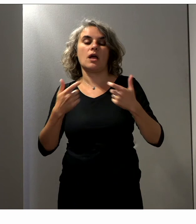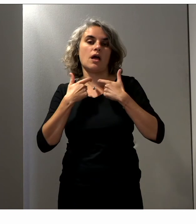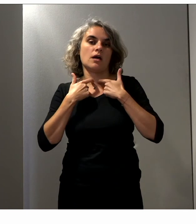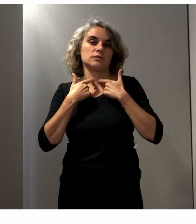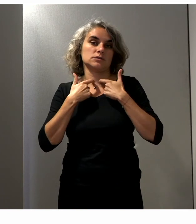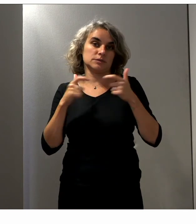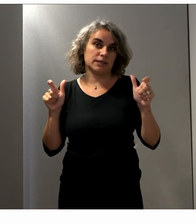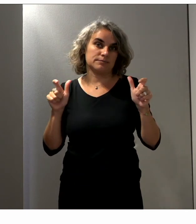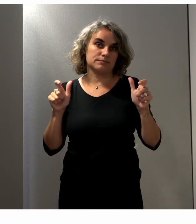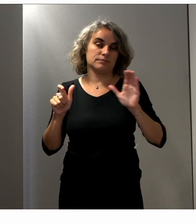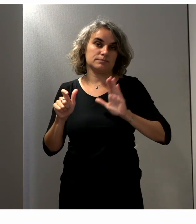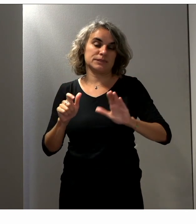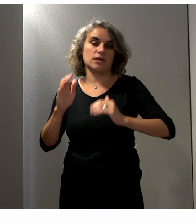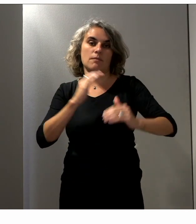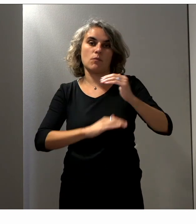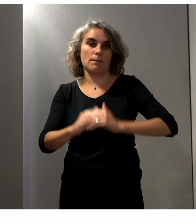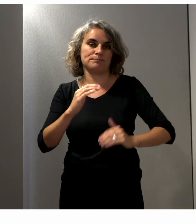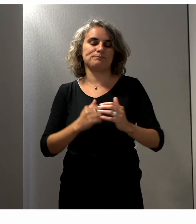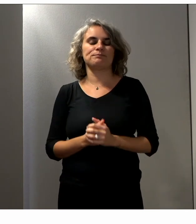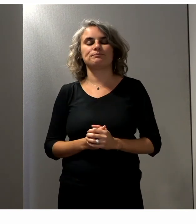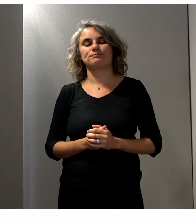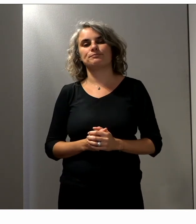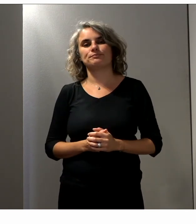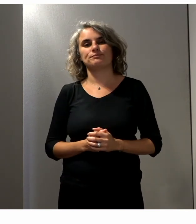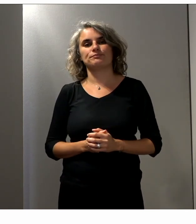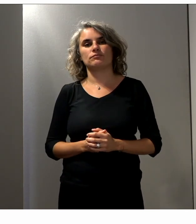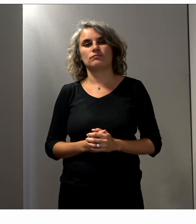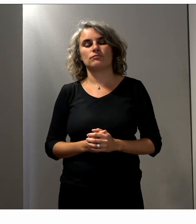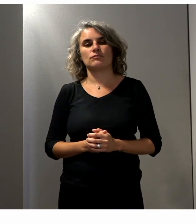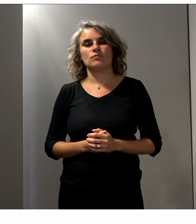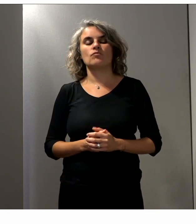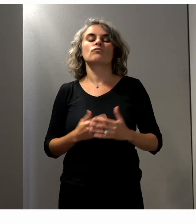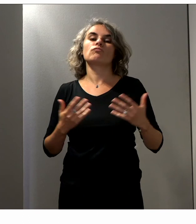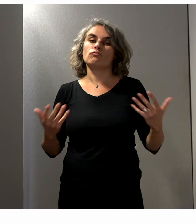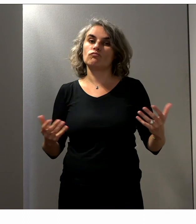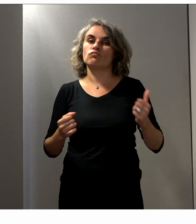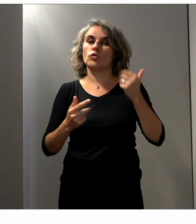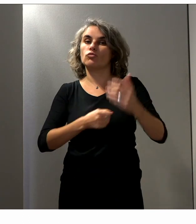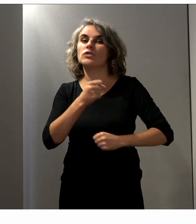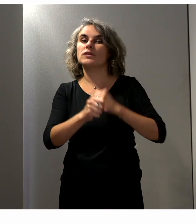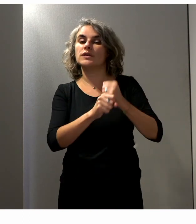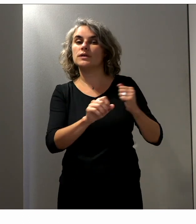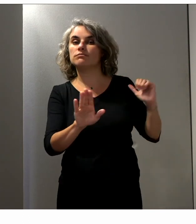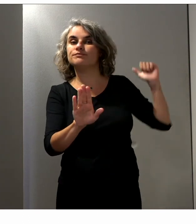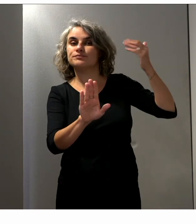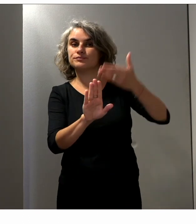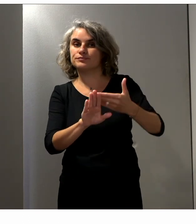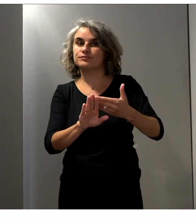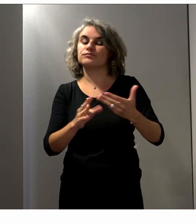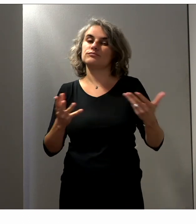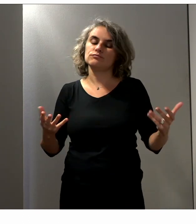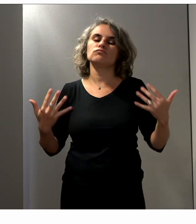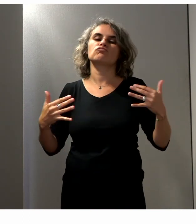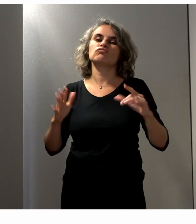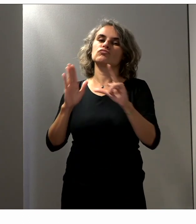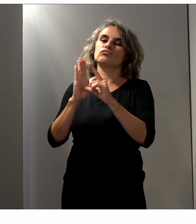'accessibilité de ces modules de campagne officielle. Et depuis de nombreuses années déjà, il fait en